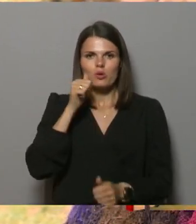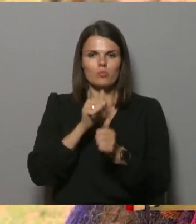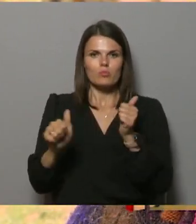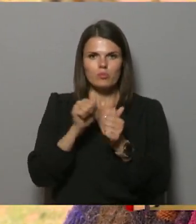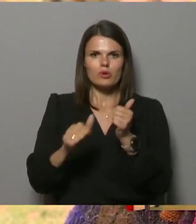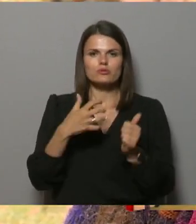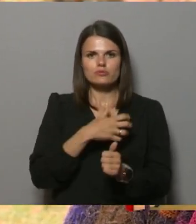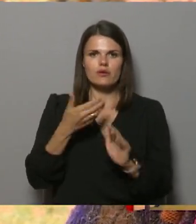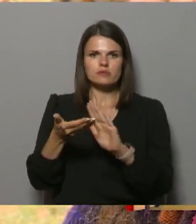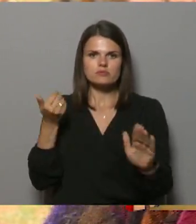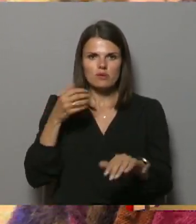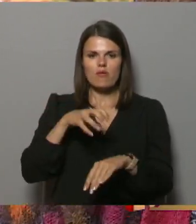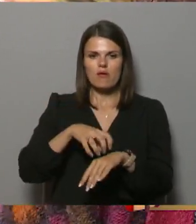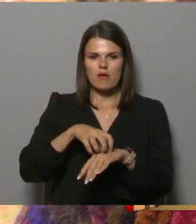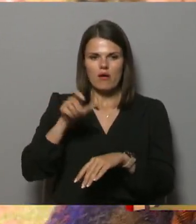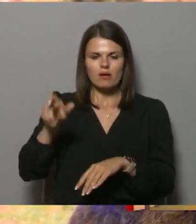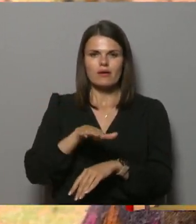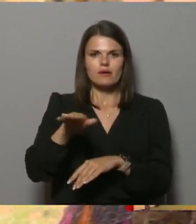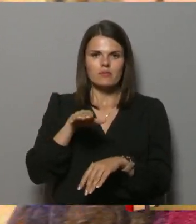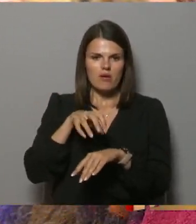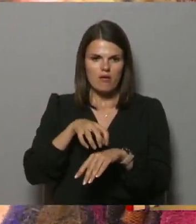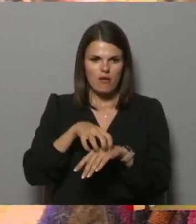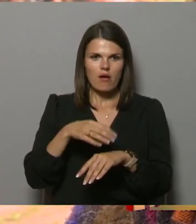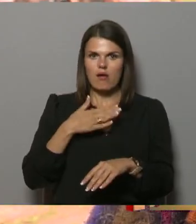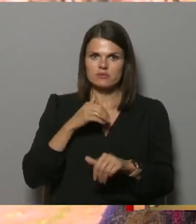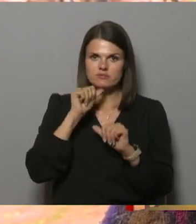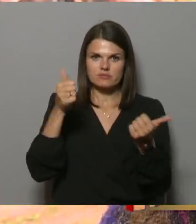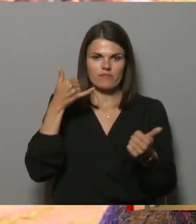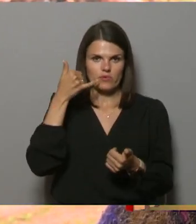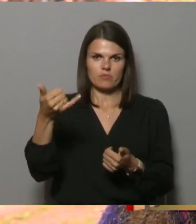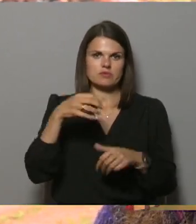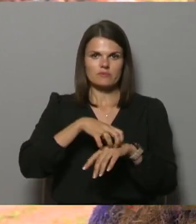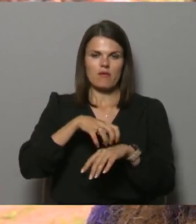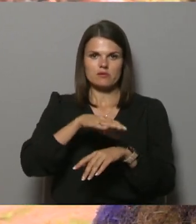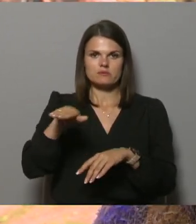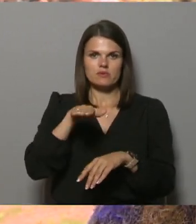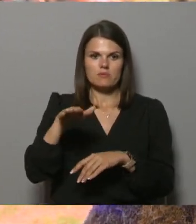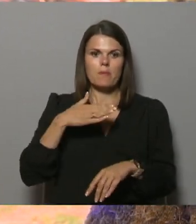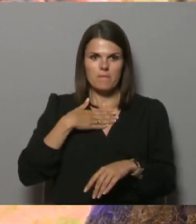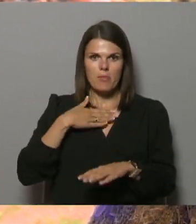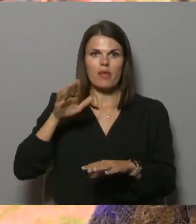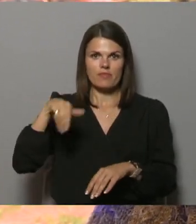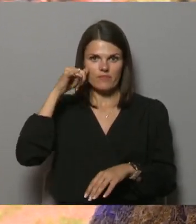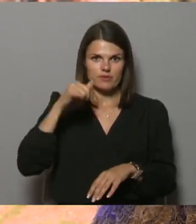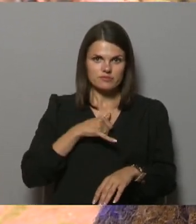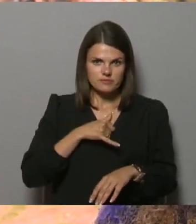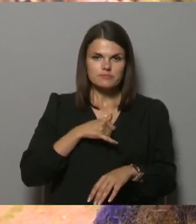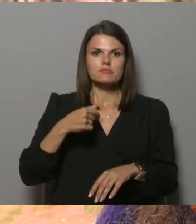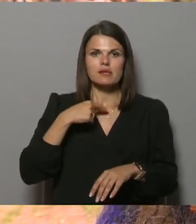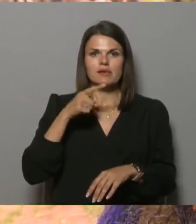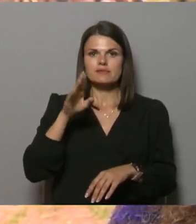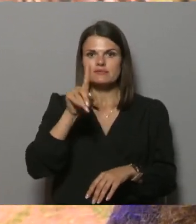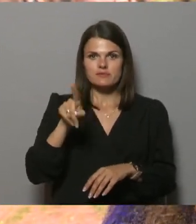jāizsavs daktere. Es nevaru sazvanīt. Mani var sazvanīt. Man